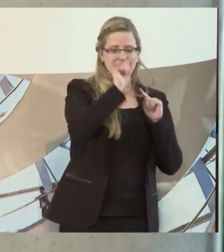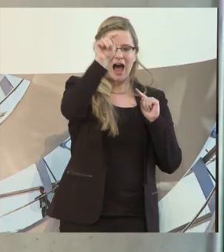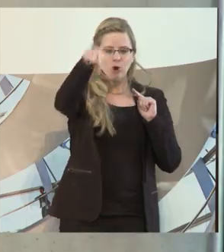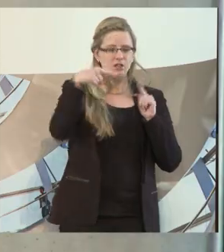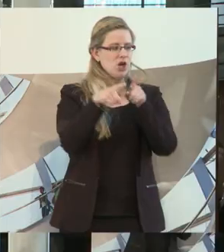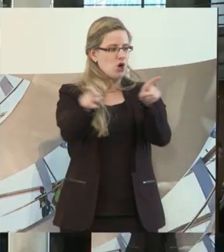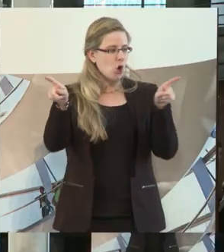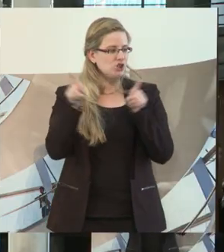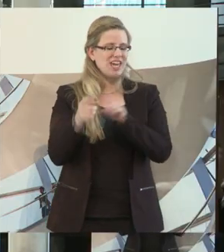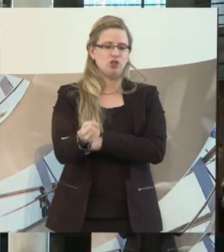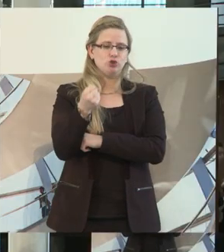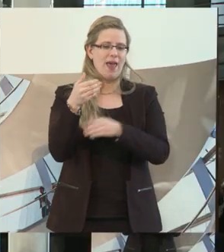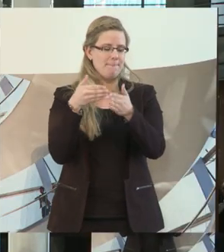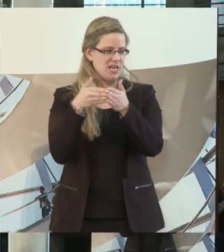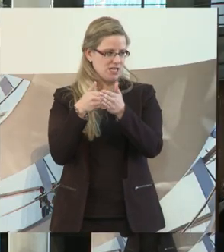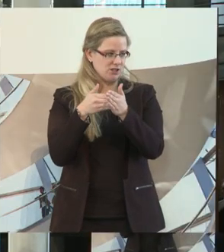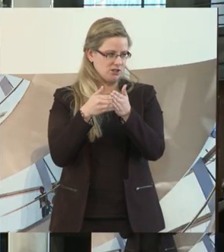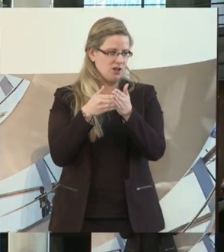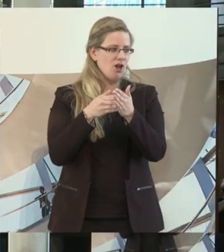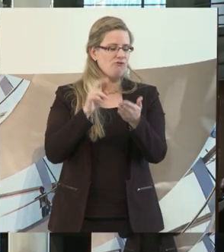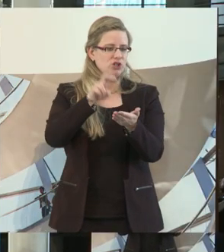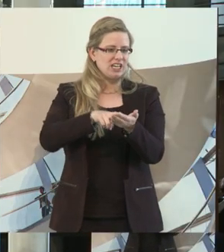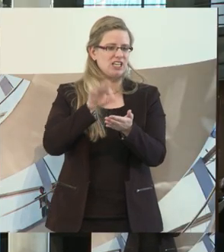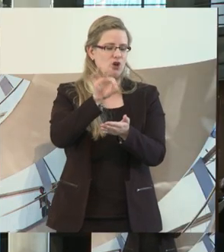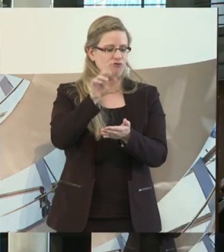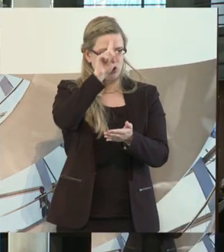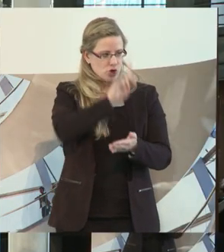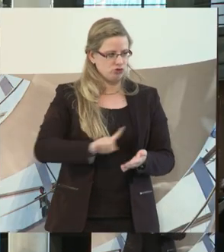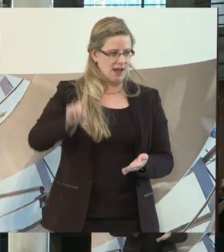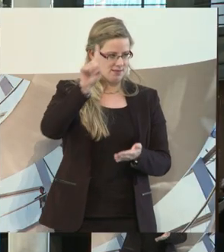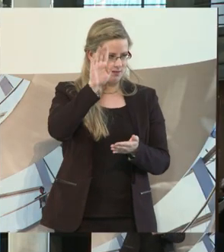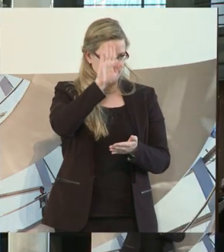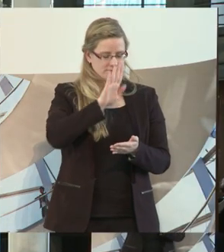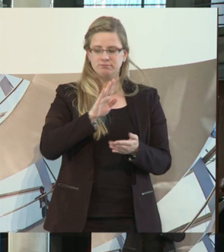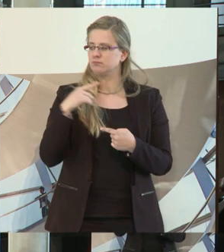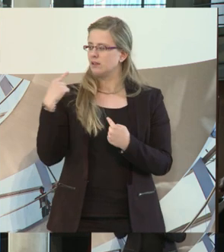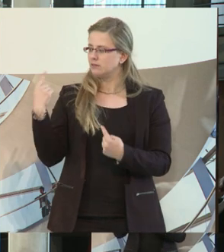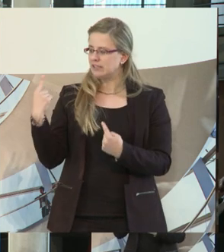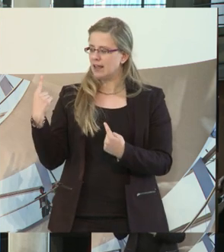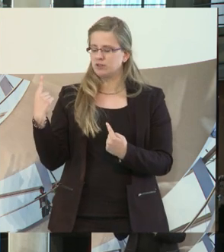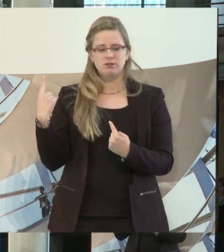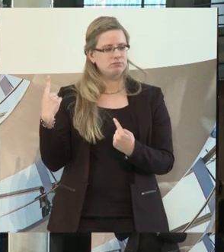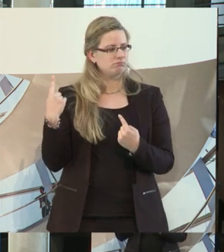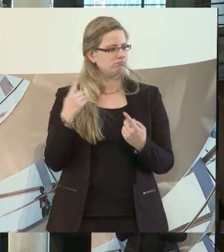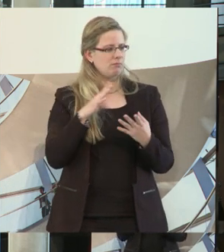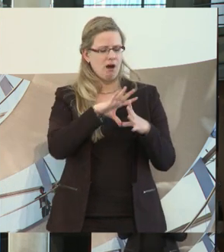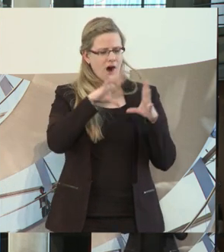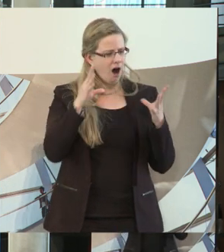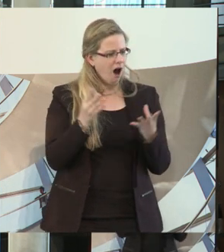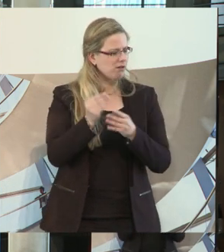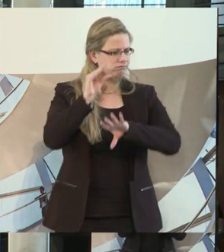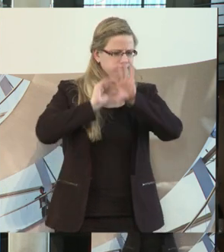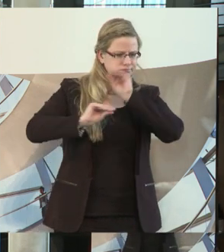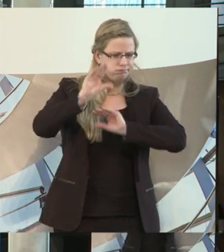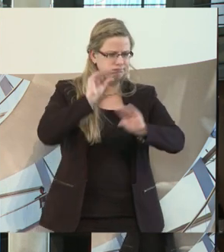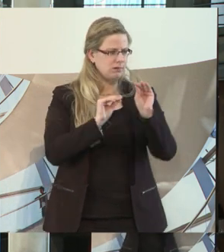-Schwerbehindertenvertreter der Daimler AG Deutschland und er hat die ganze Bandbreite sozusagen im Blick. Also er beschäftigt sich